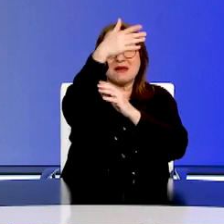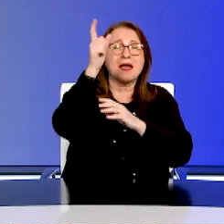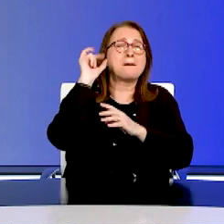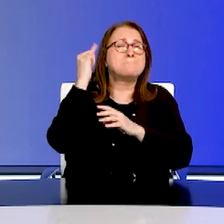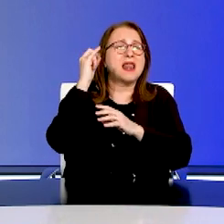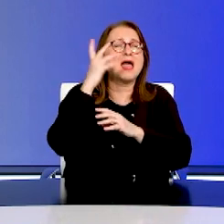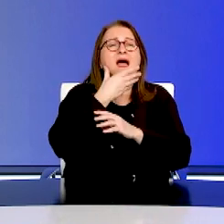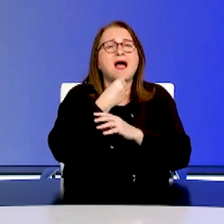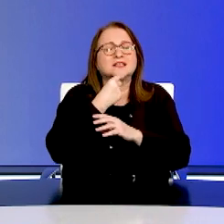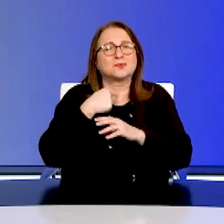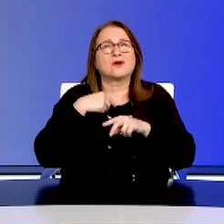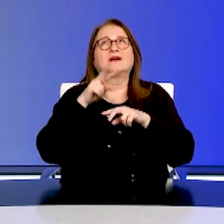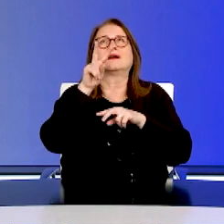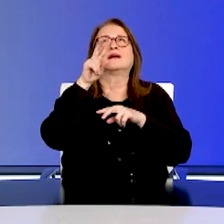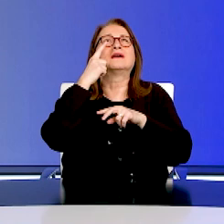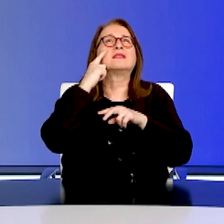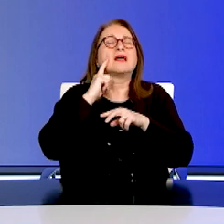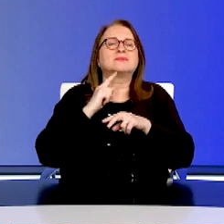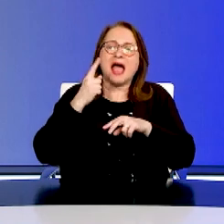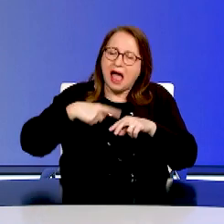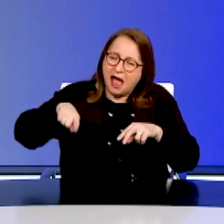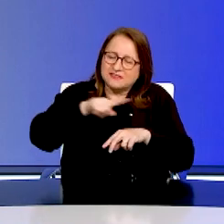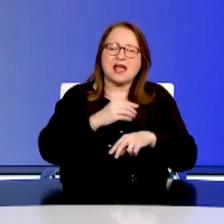ευνομονούσα από τι η φόρο τιμής.